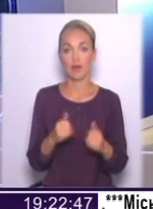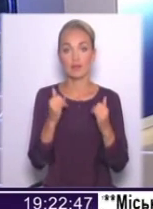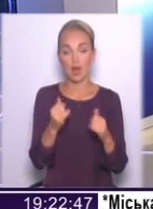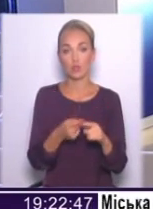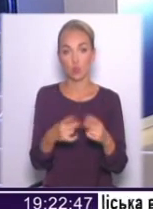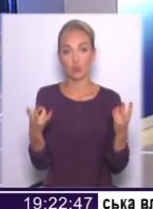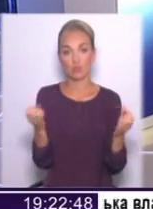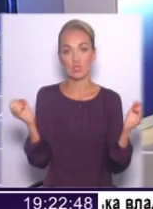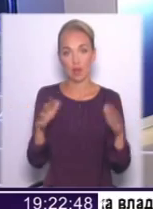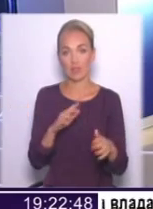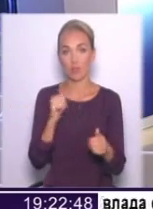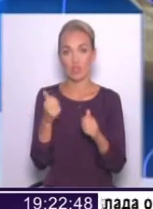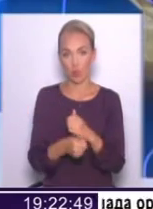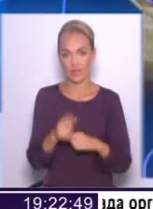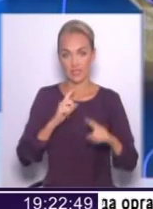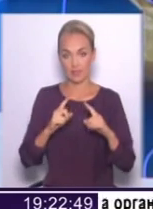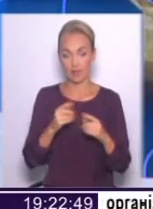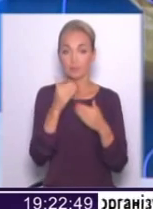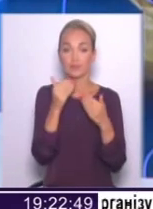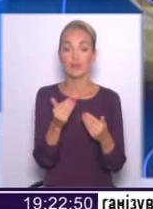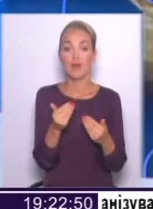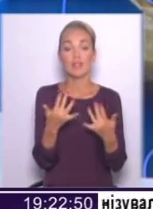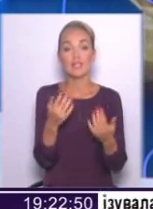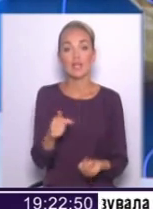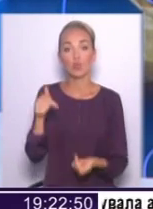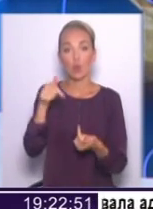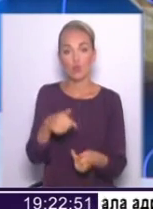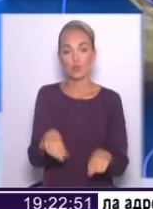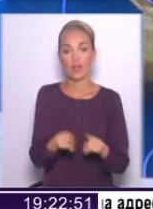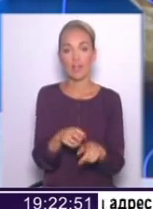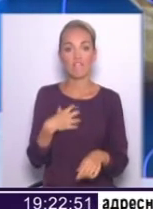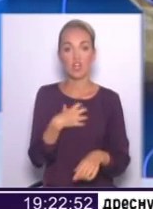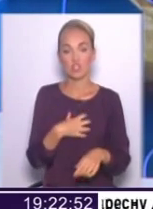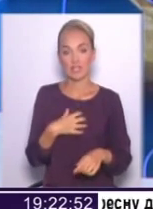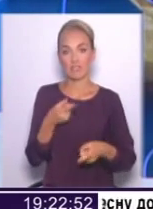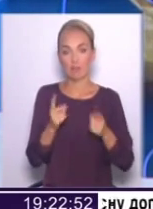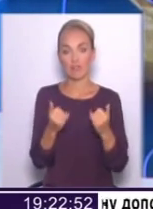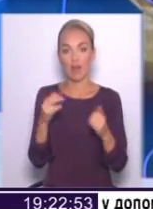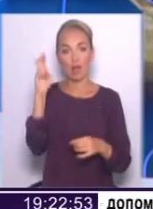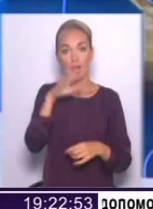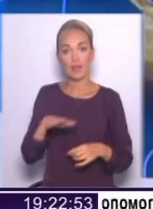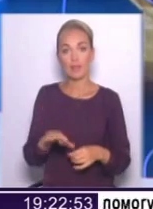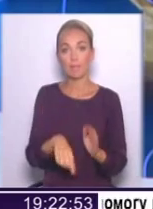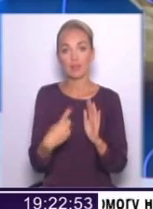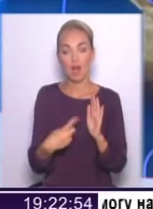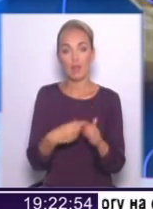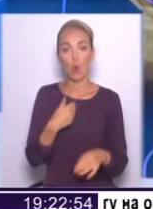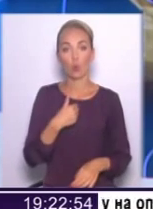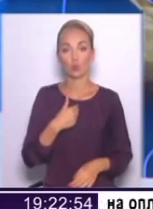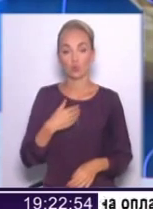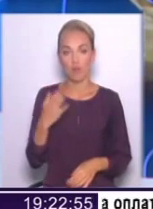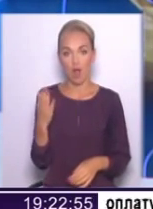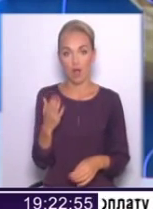потрібно зібрати це позачергове засідання. Як вам здається, наскільки доречно таке важливе, справді, для країни питання, голосувати